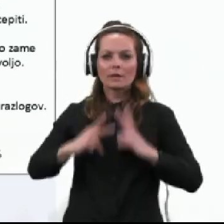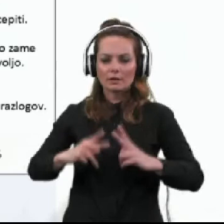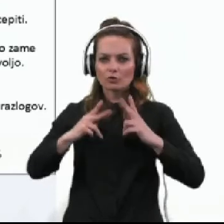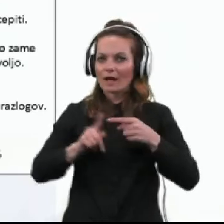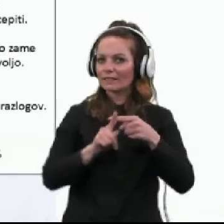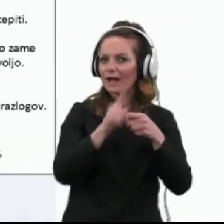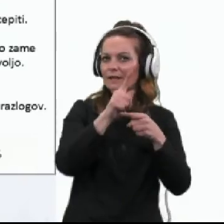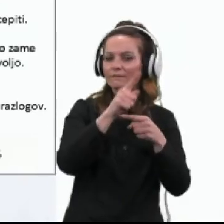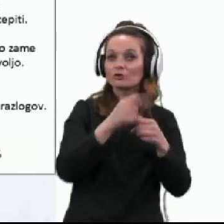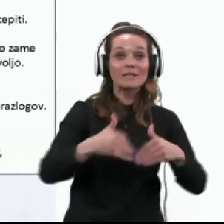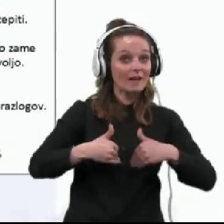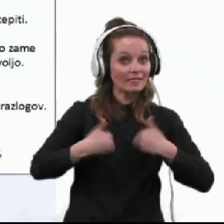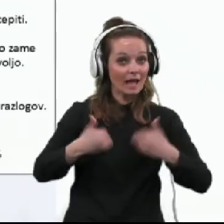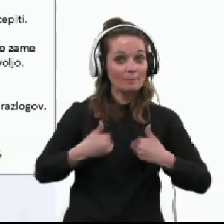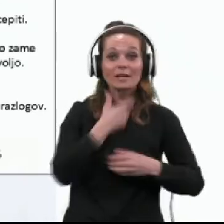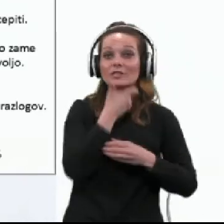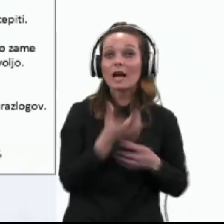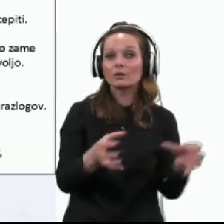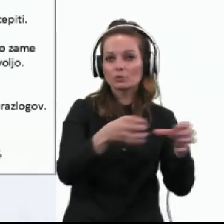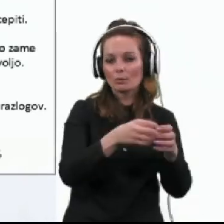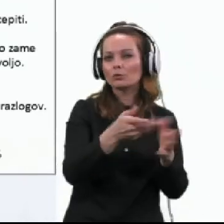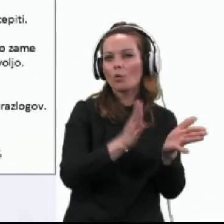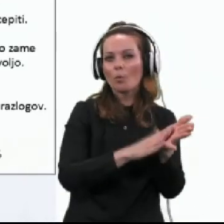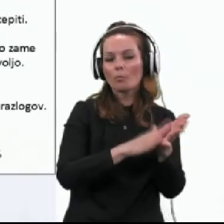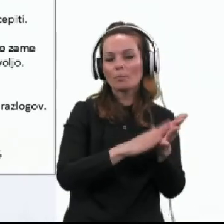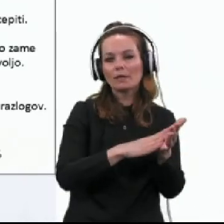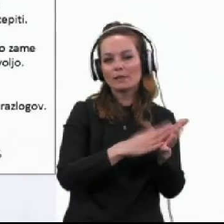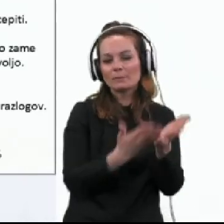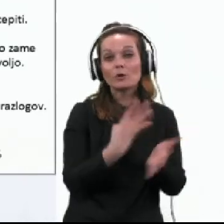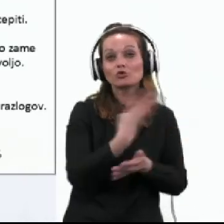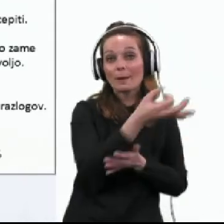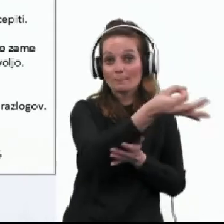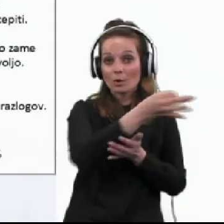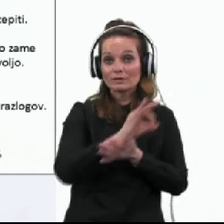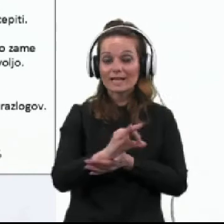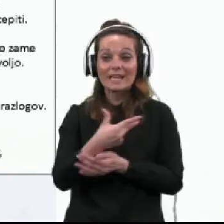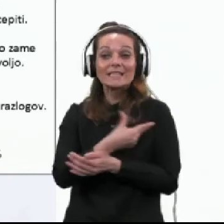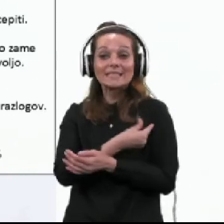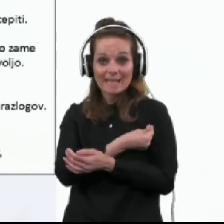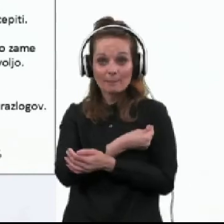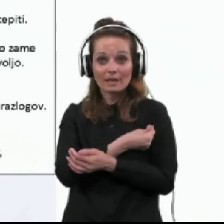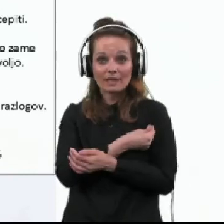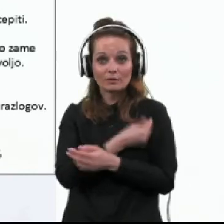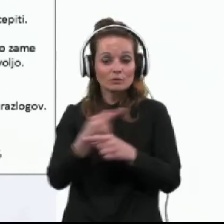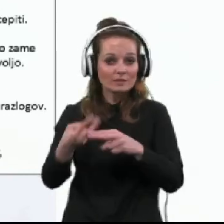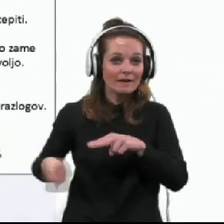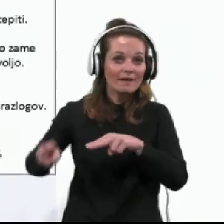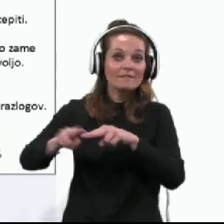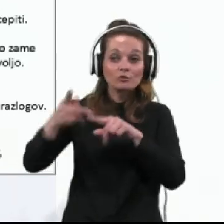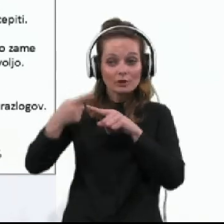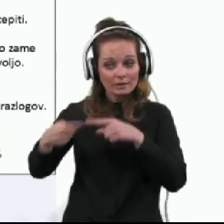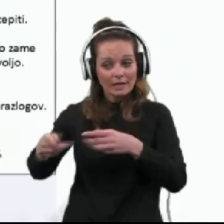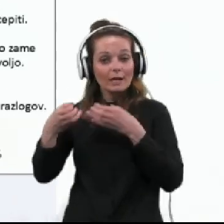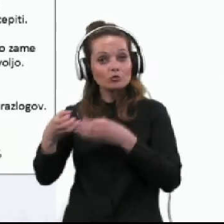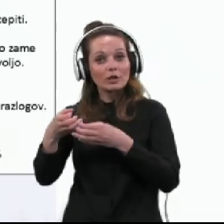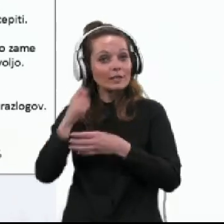najvišji v najmlajši starostni skupini, okrog 40%. Cepljenje so v večjem deležu naklonjene